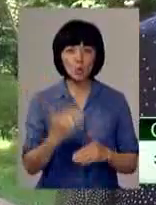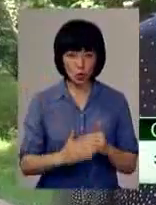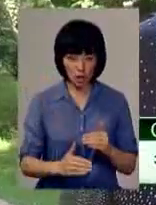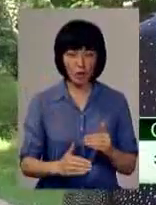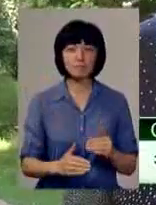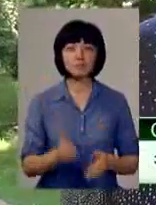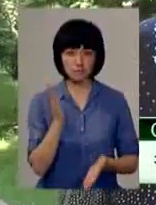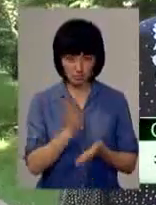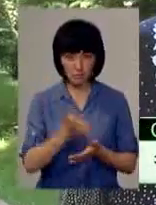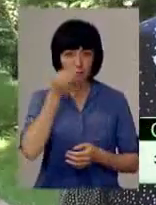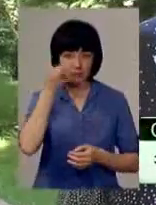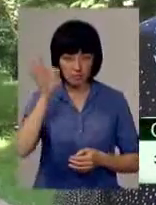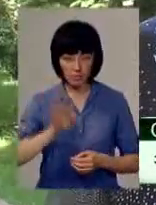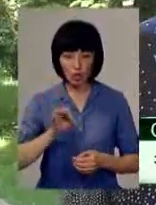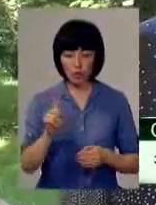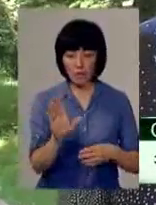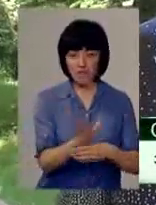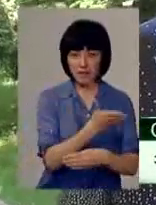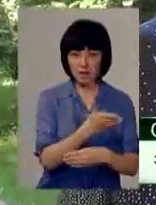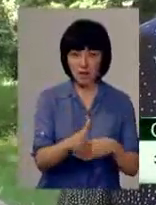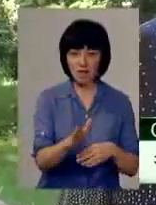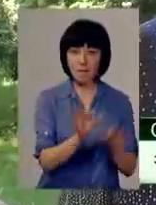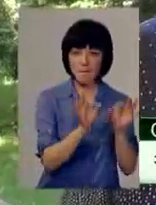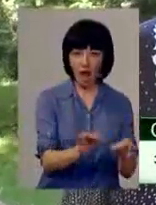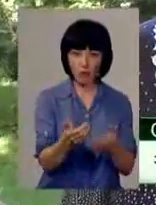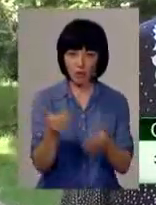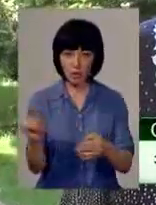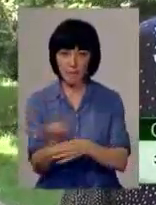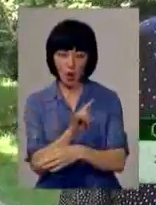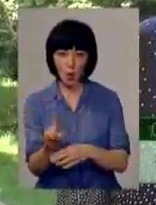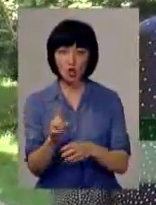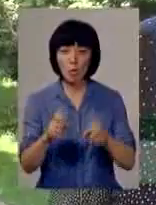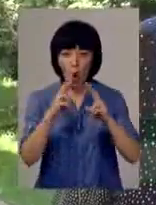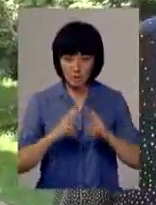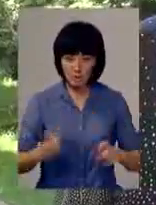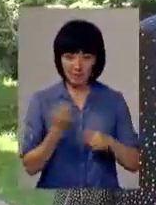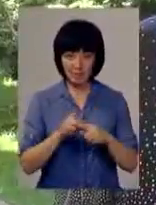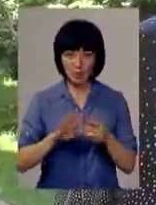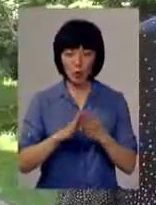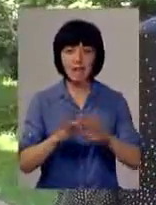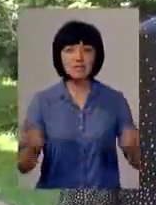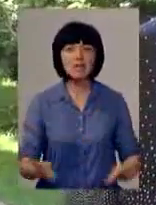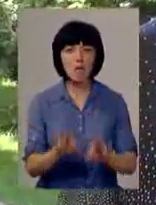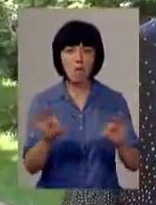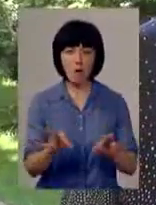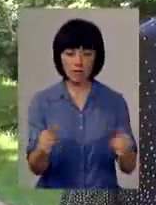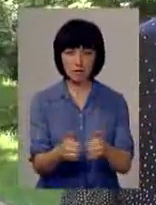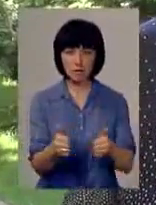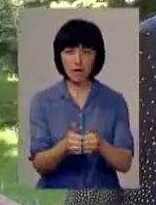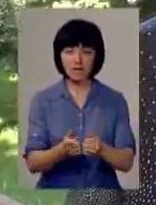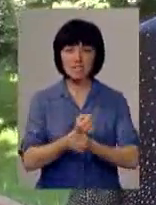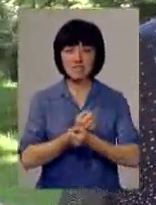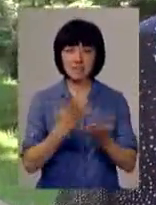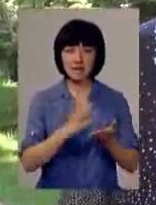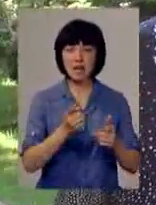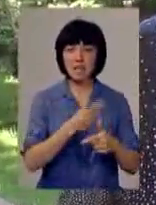досвідчені для того, щоб відділити зерно від полови, щоб розібратися в цих ситуаціях, щоб ніколи не ставити поряд такі світлі